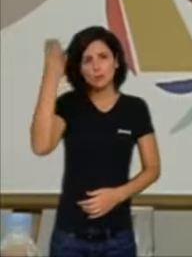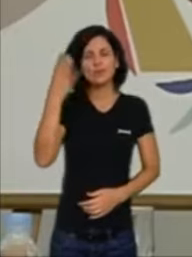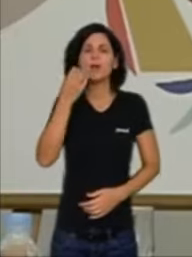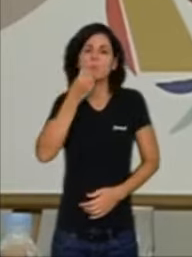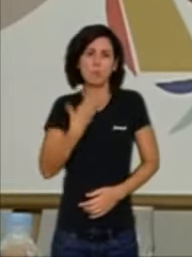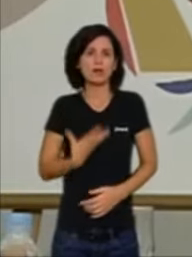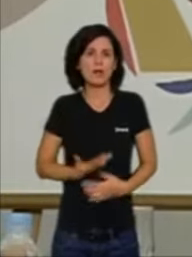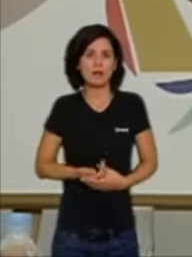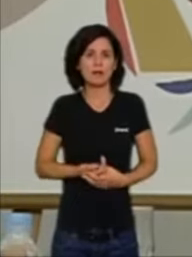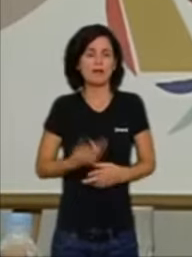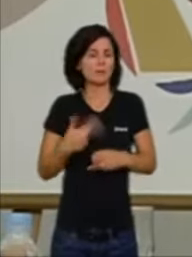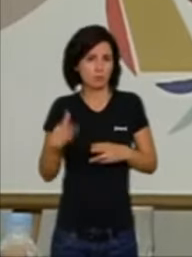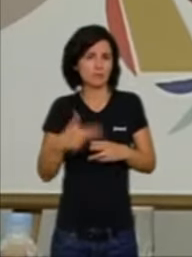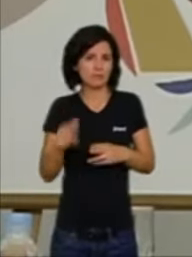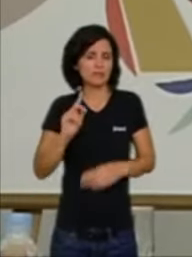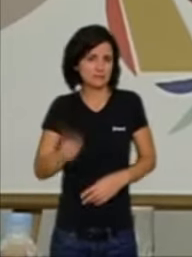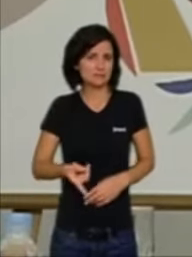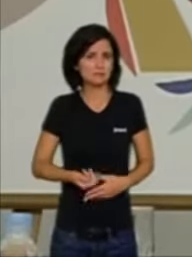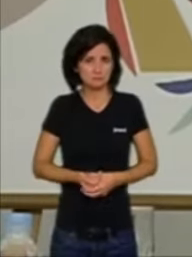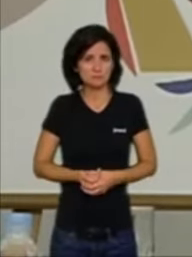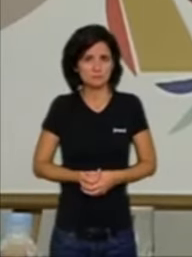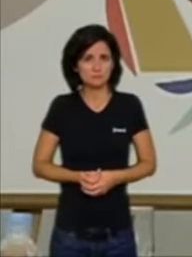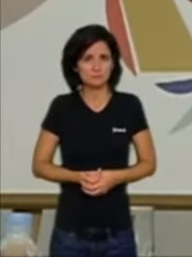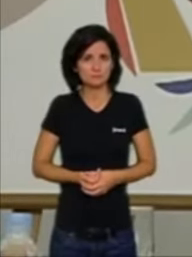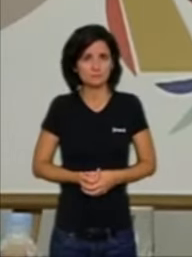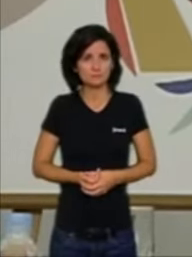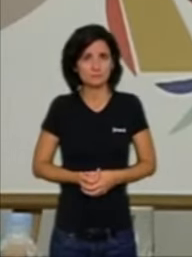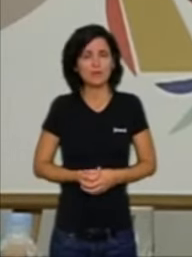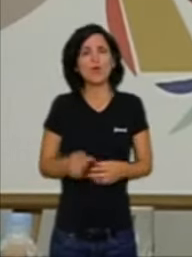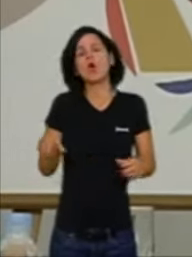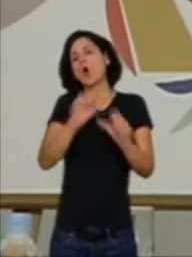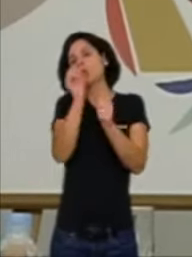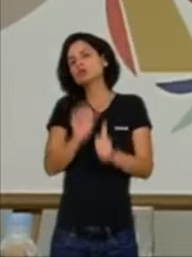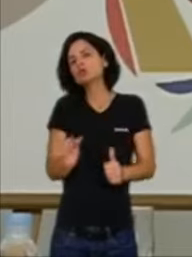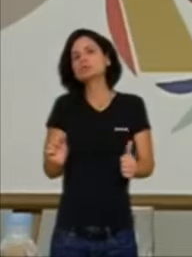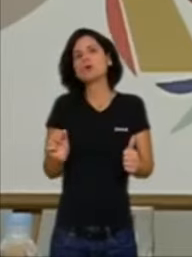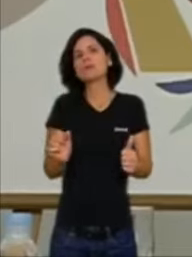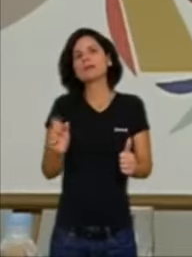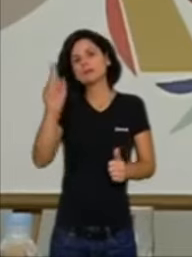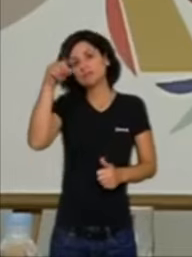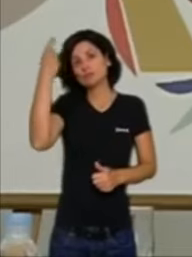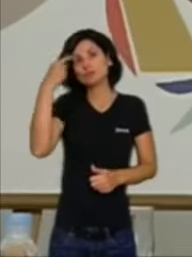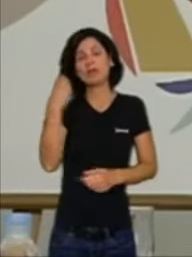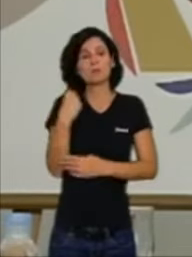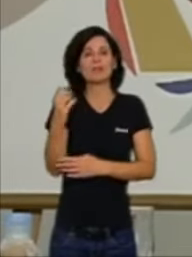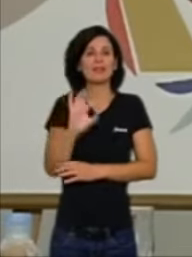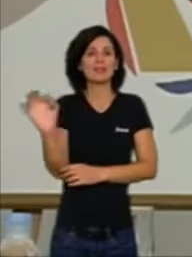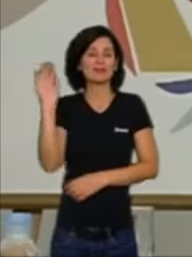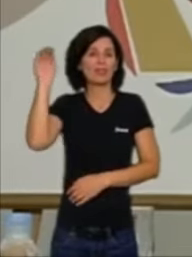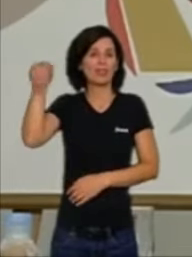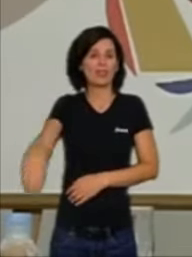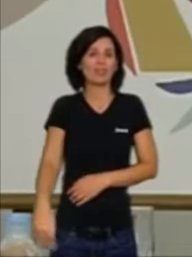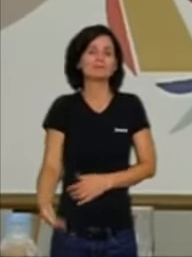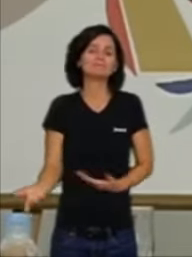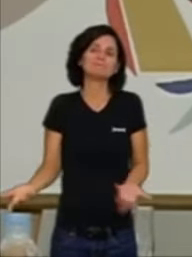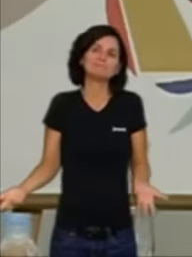en política, front a altres models que el que fan és deixar caure la cultura, perquè jo sempre he